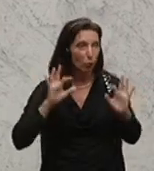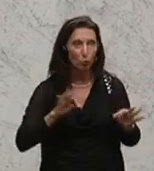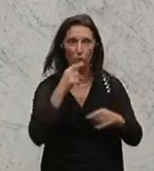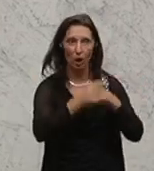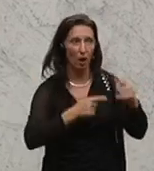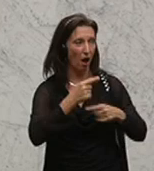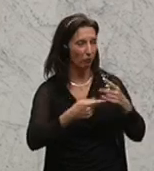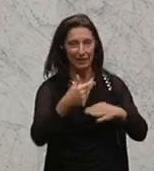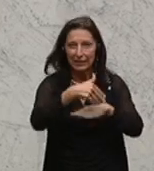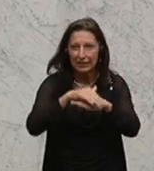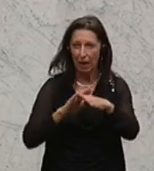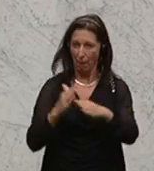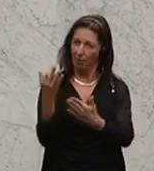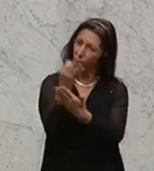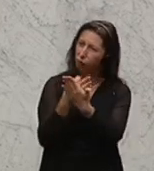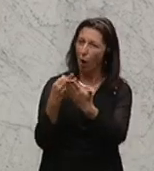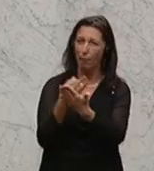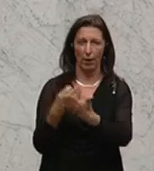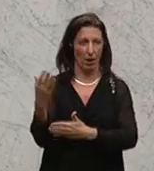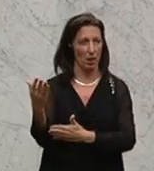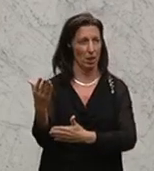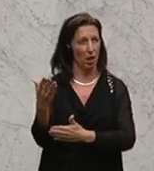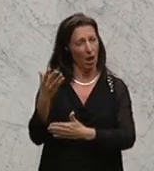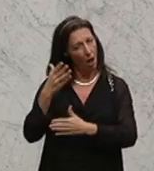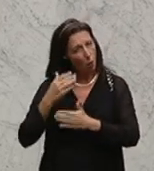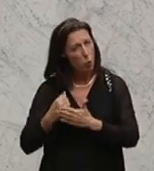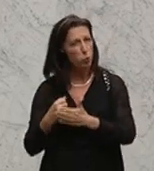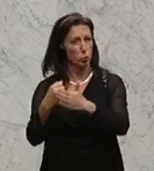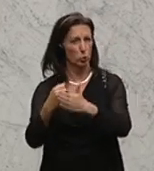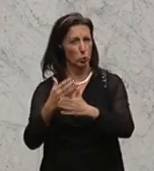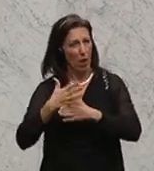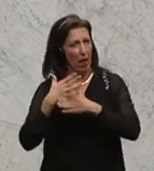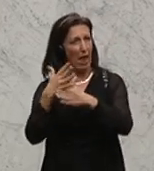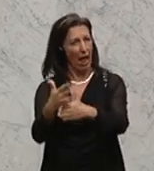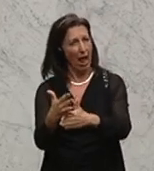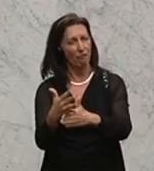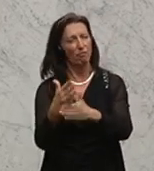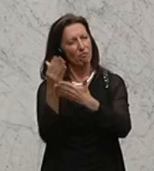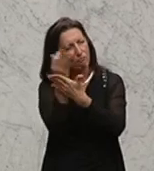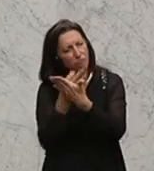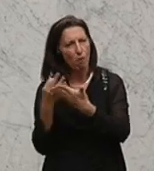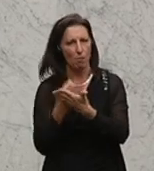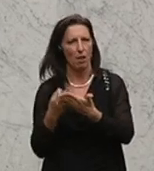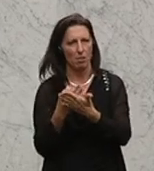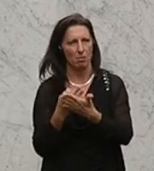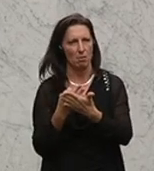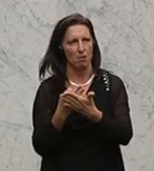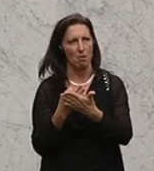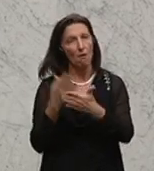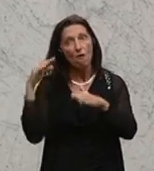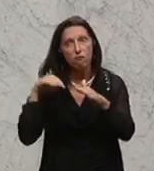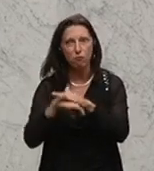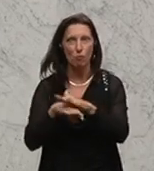Gemeinden, die hier vorbildlich Hilfeleistung, Unterstützung geben, vorbildlich mit Flüchtlingen